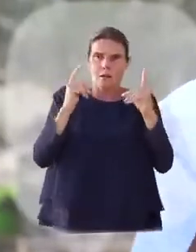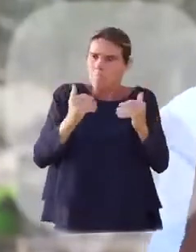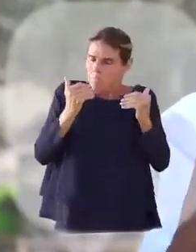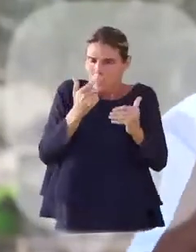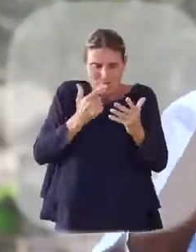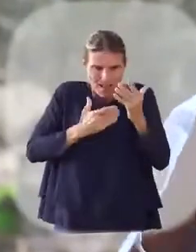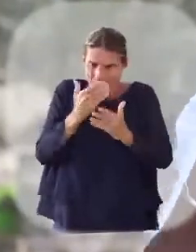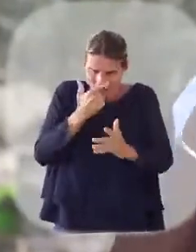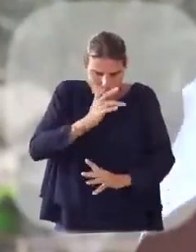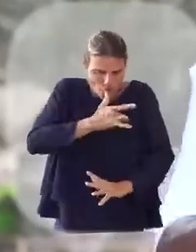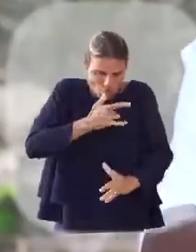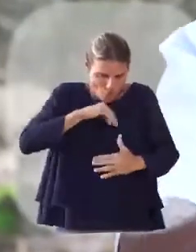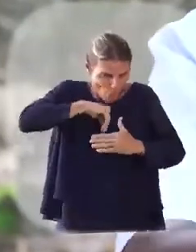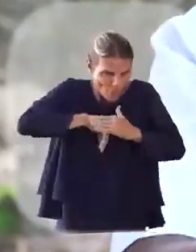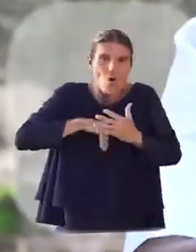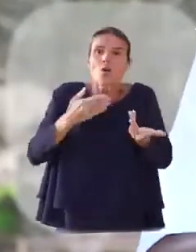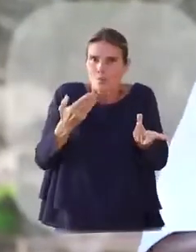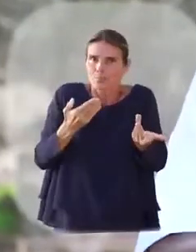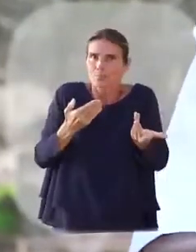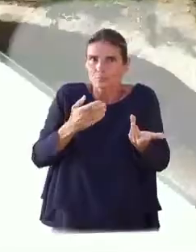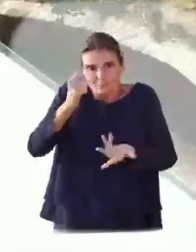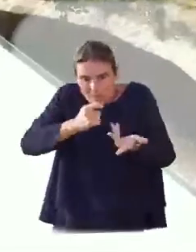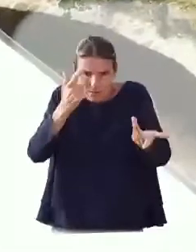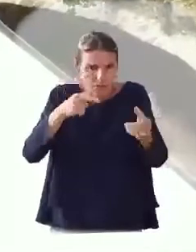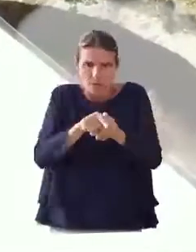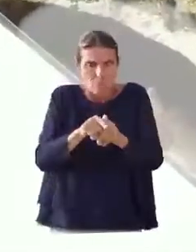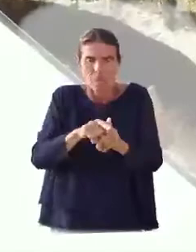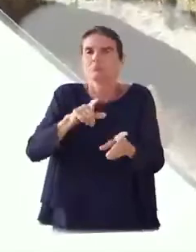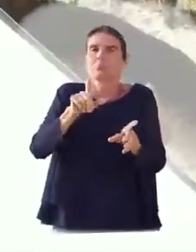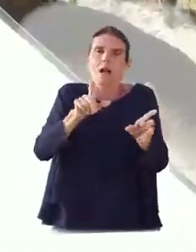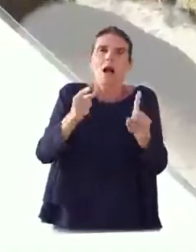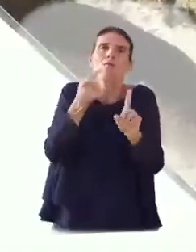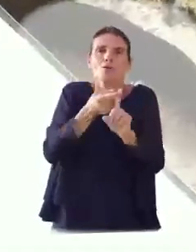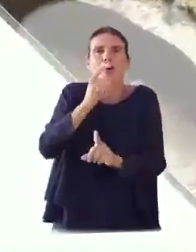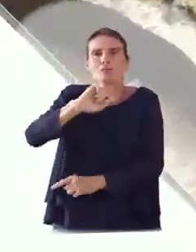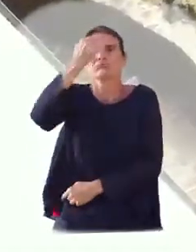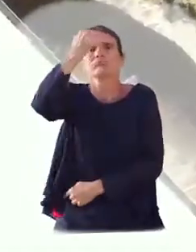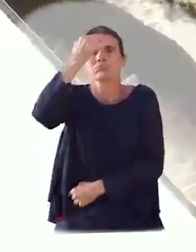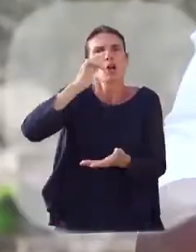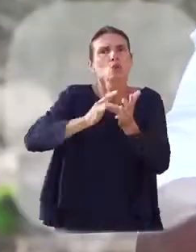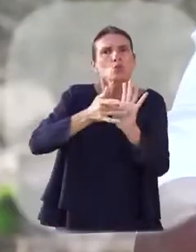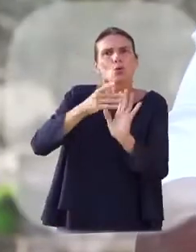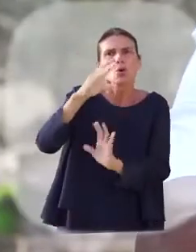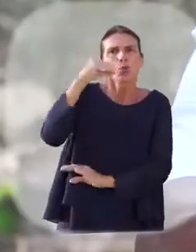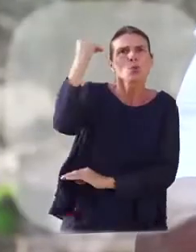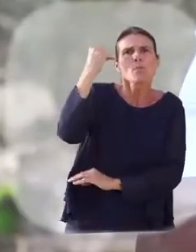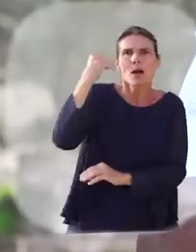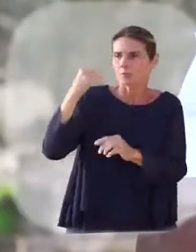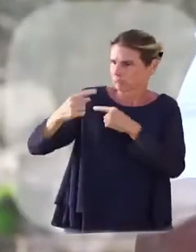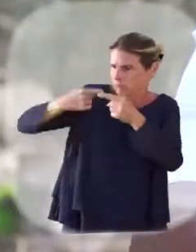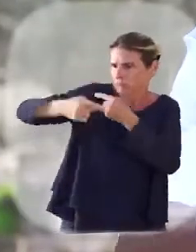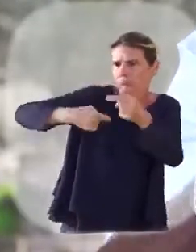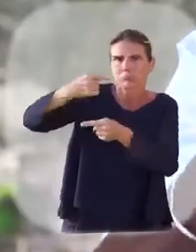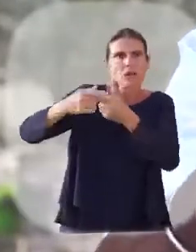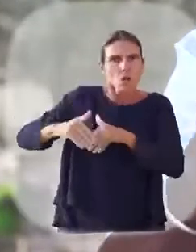même l'essence de nos profondeurs. Il est salutaire de rappeler que tout être humain est d'abord une filiation,